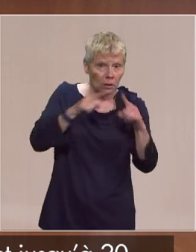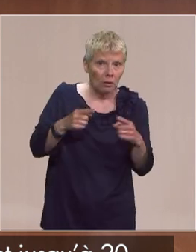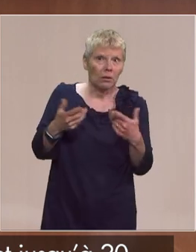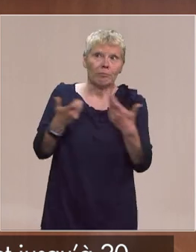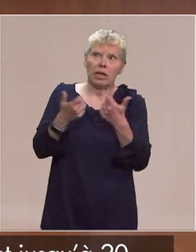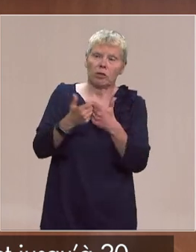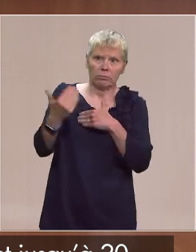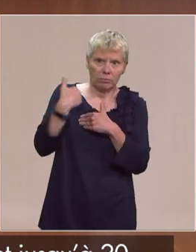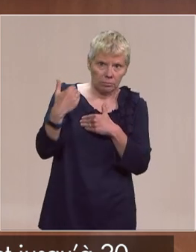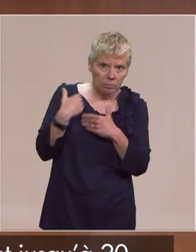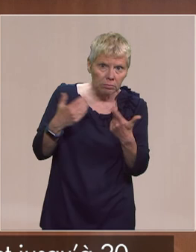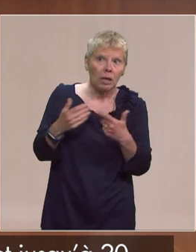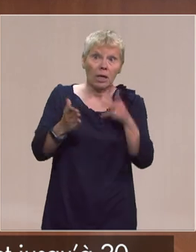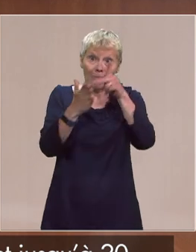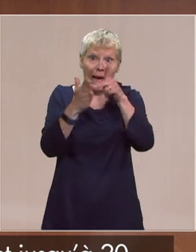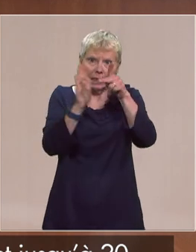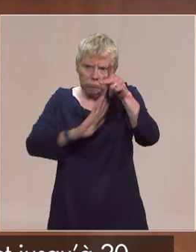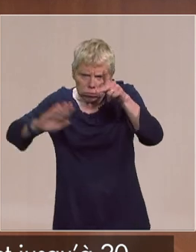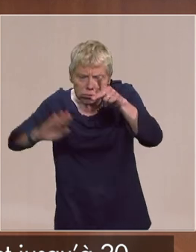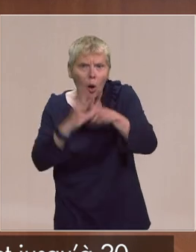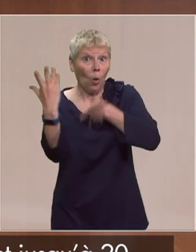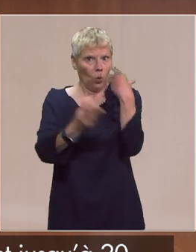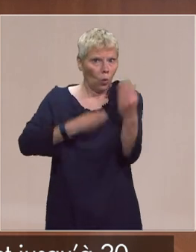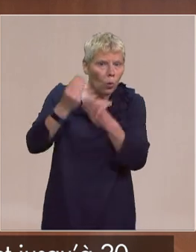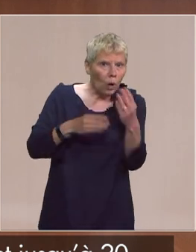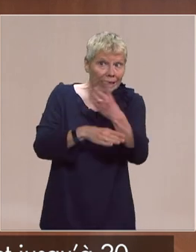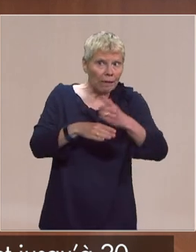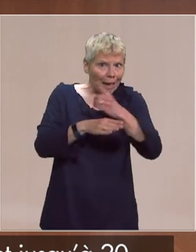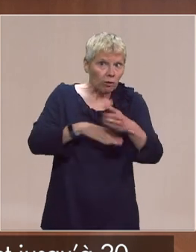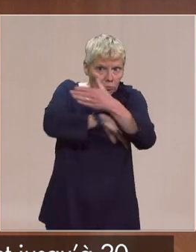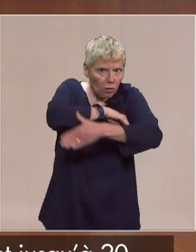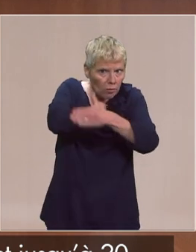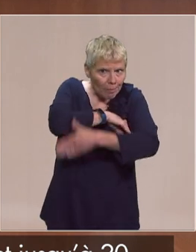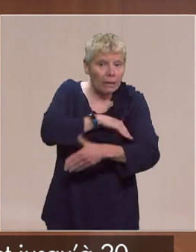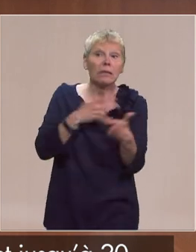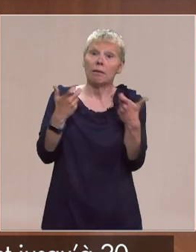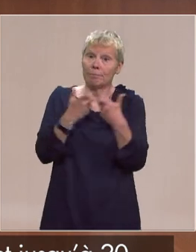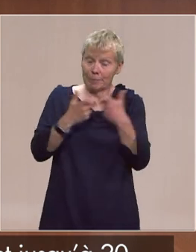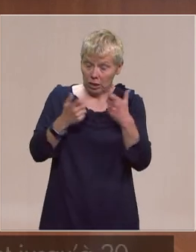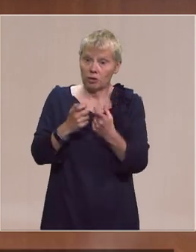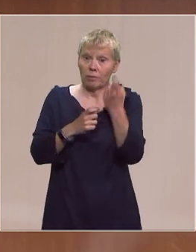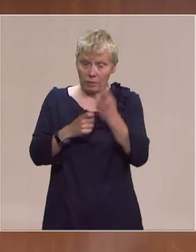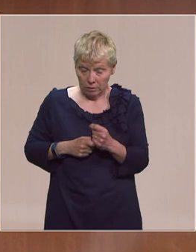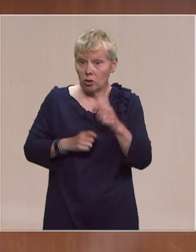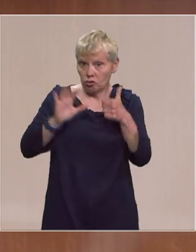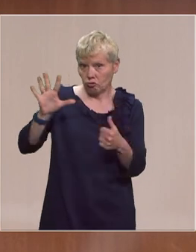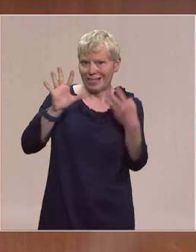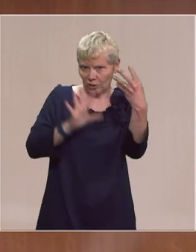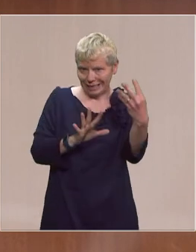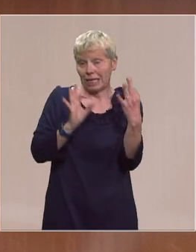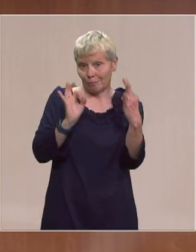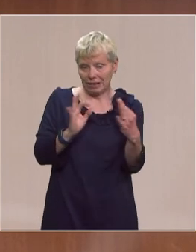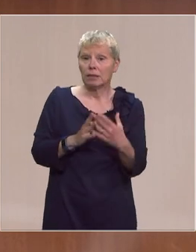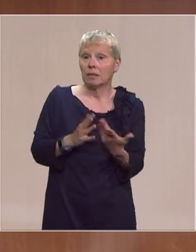demandes qui viennent de la petite couronne parisienne ou des demandes de départements plus ruraux et notamment des Pyrénées-Atlantiques puisque je pensais répondre